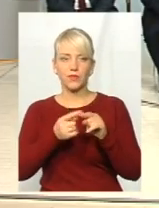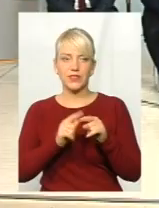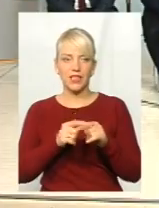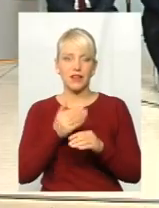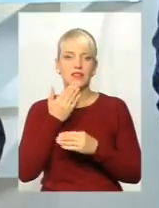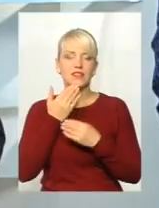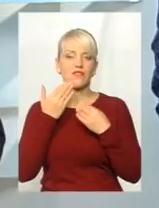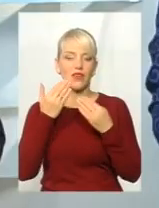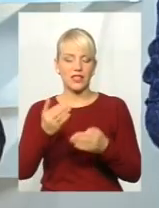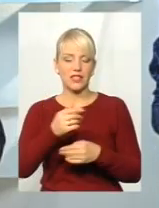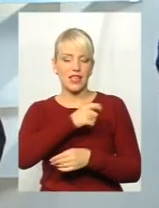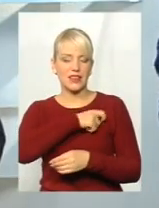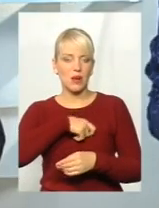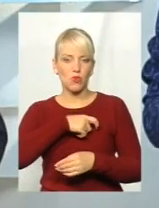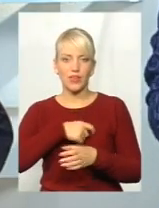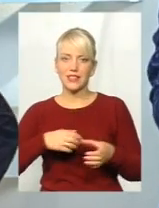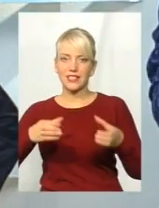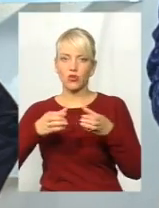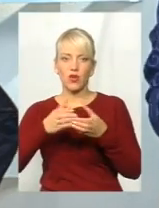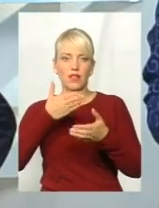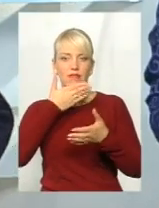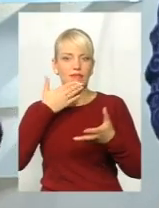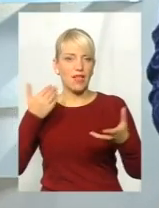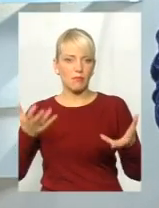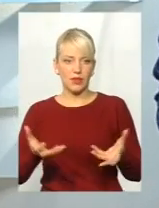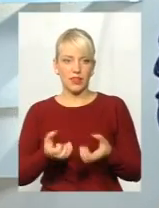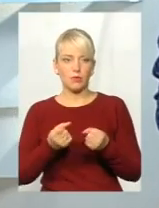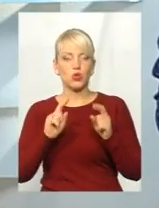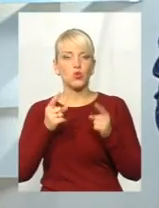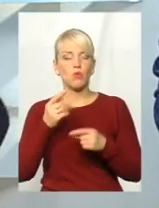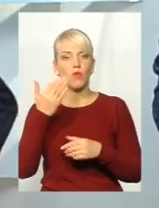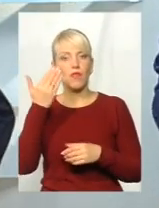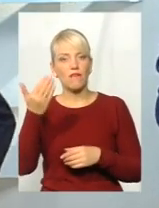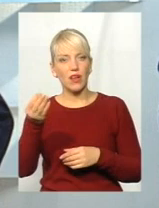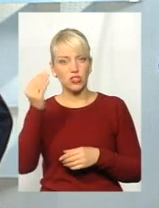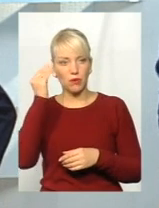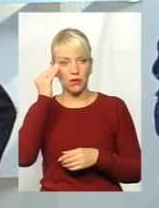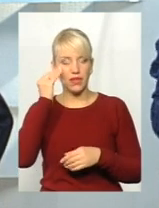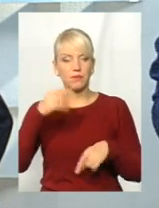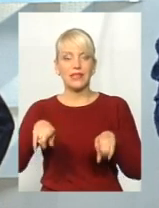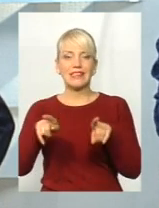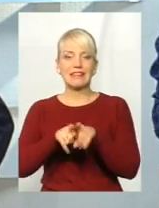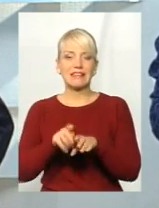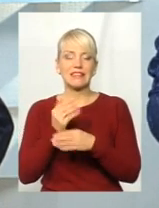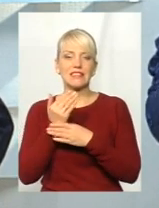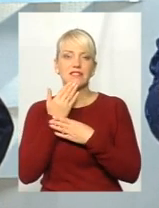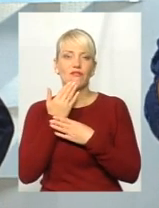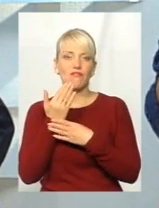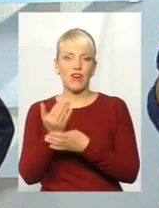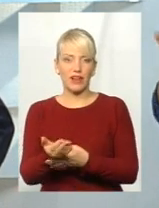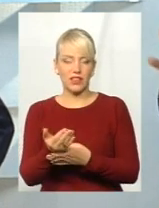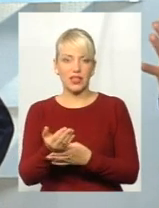підтримав. Але що спонукало вас до цього і чому, на ваше переконання, такі звернення мають бути